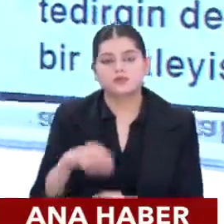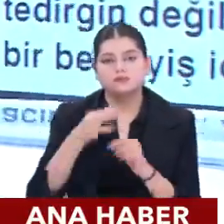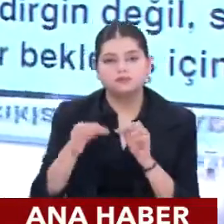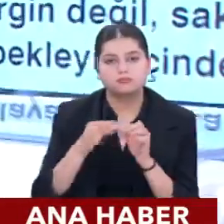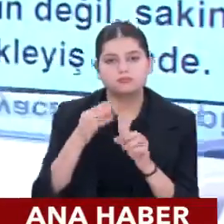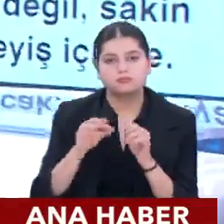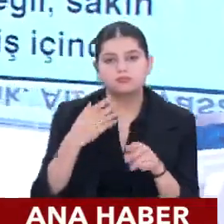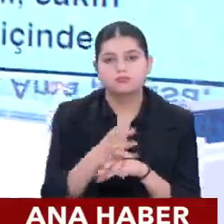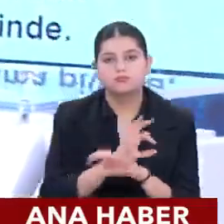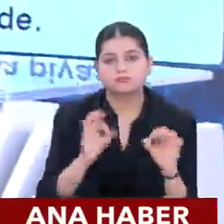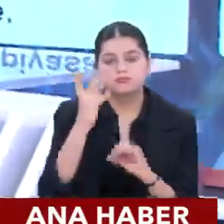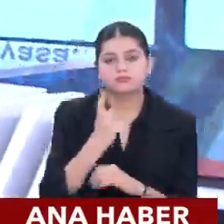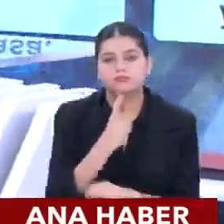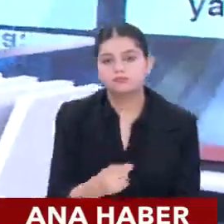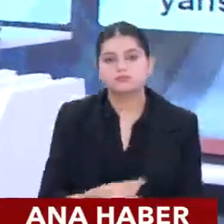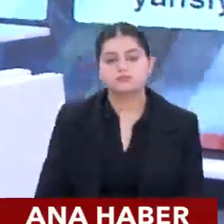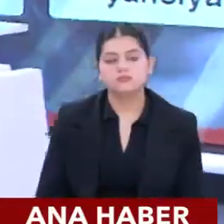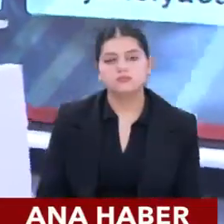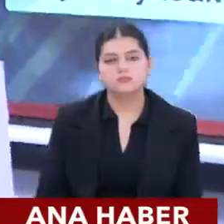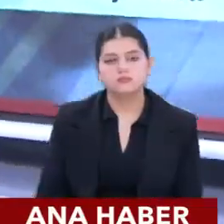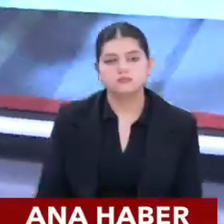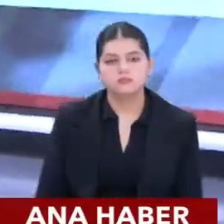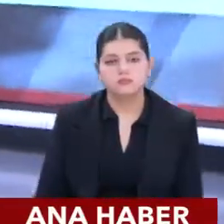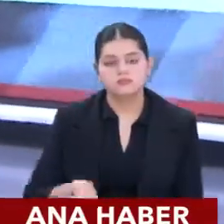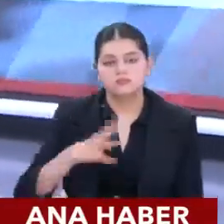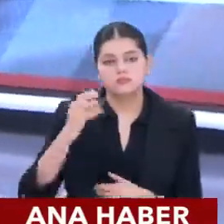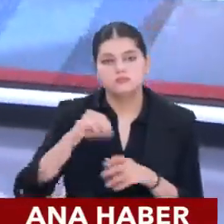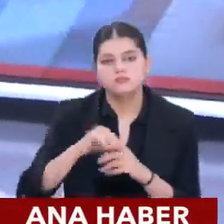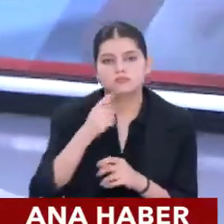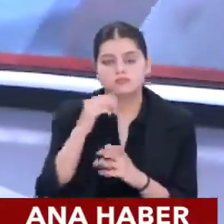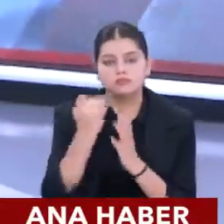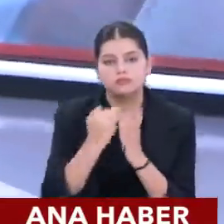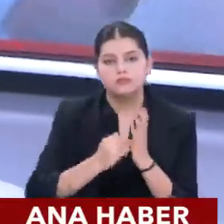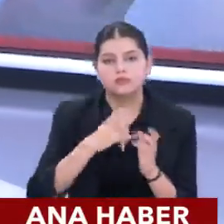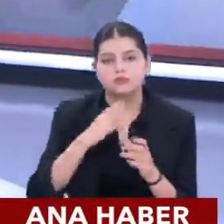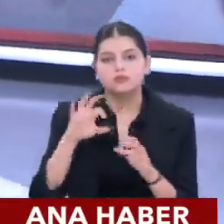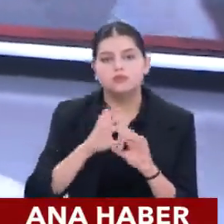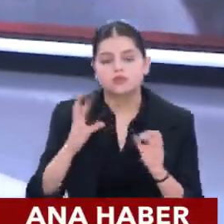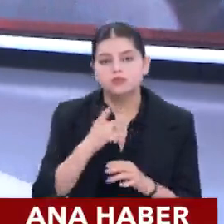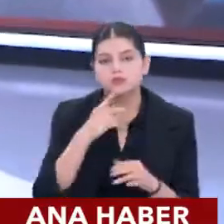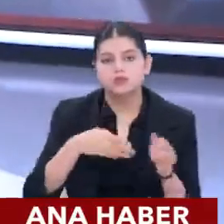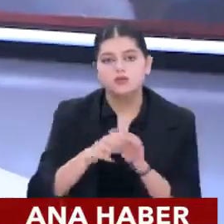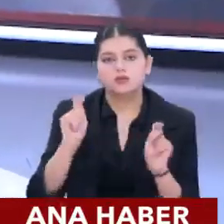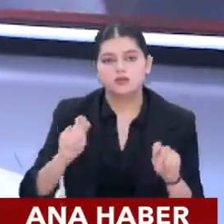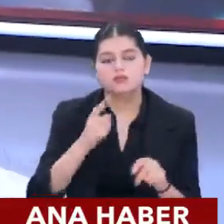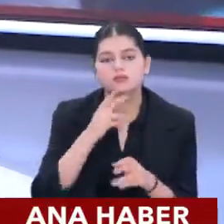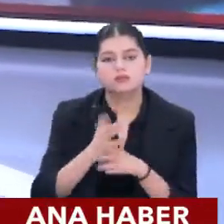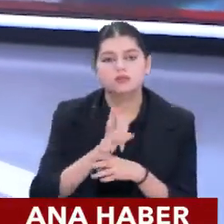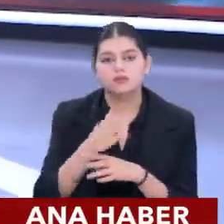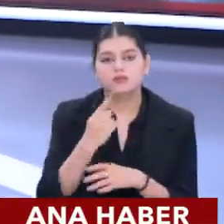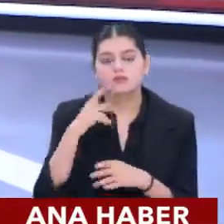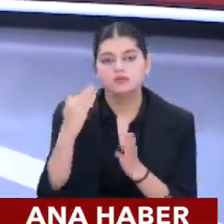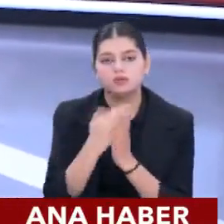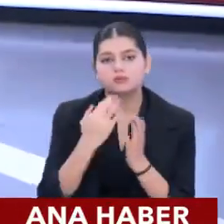Ekonominin, ekonomimizi, kesemizi etkileyecek açıkçası. Beş derin ekonomik gelişme başlığıyla attım grafiği. Çünkü